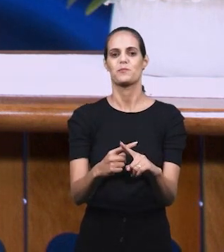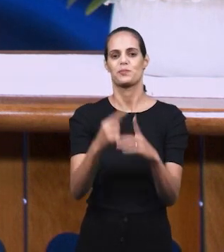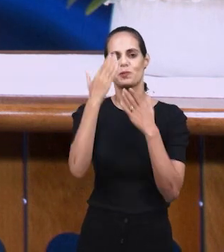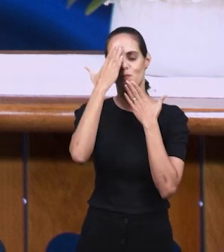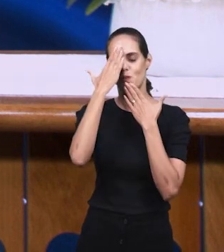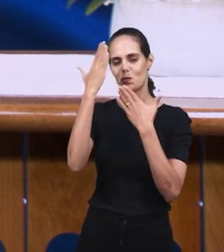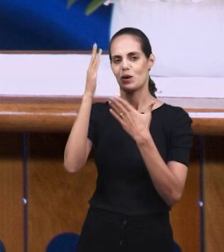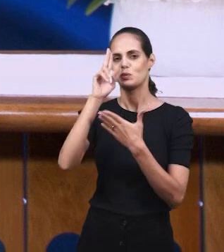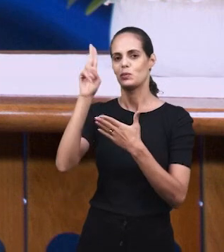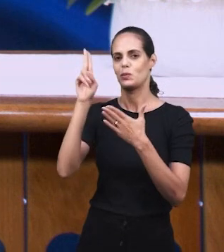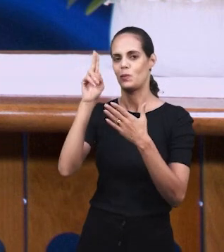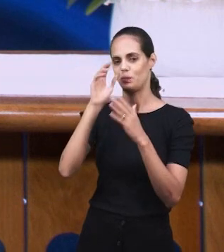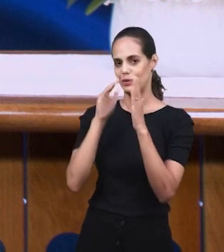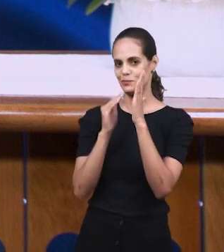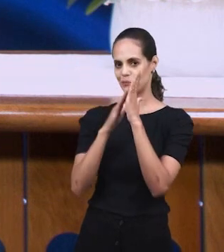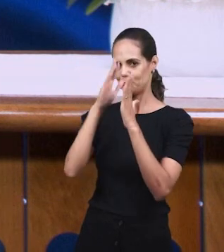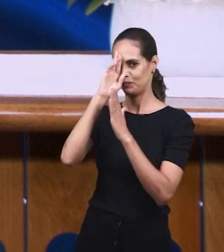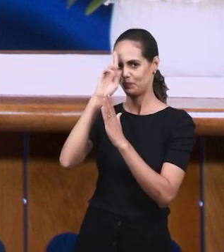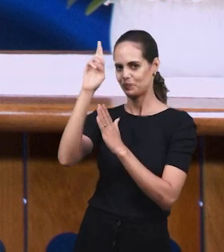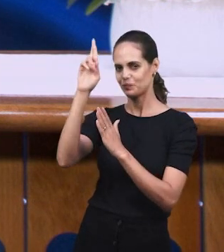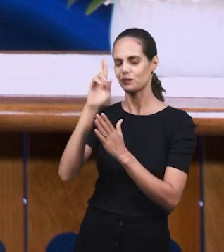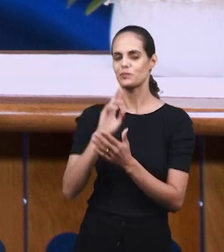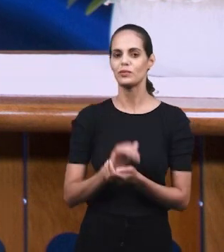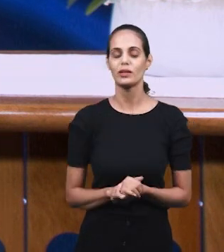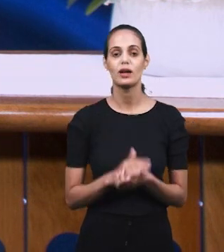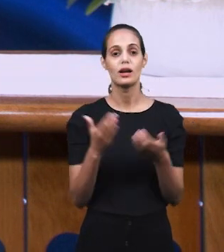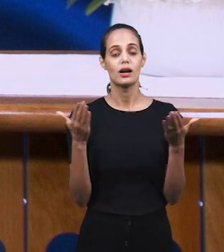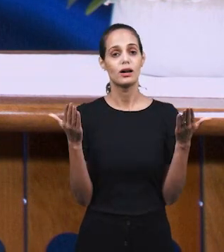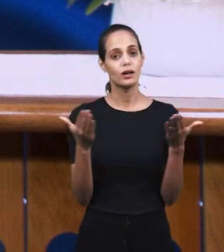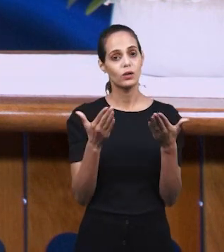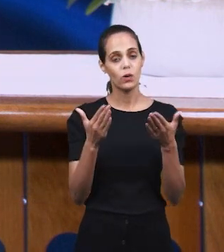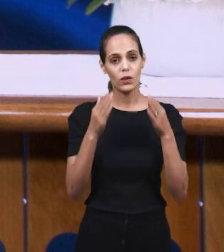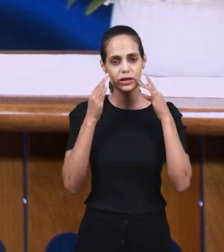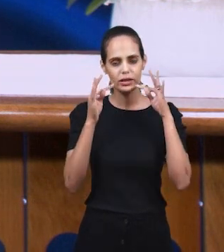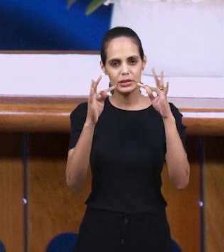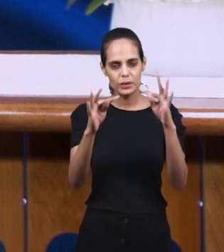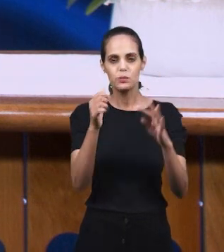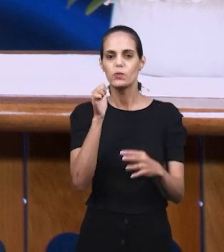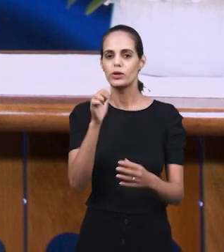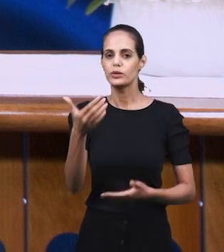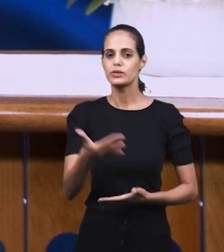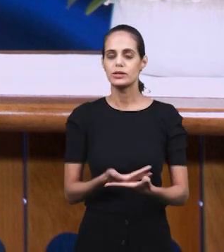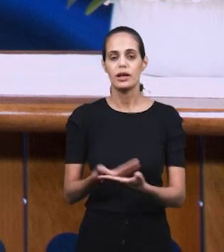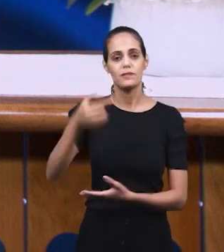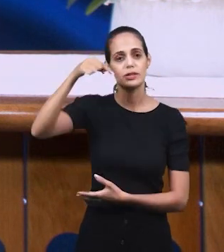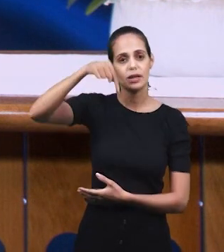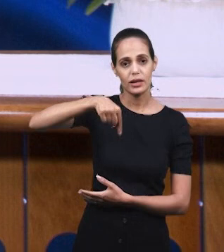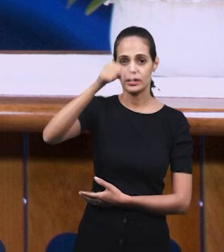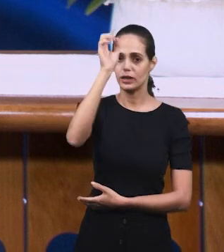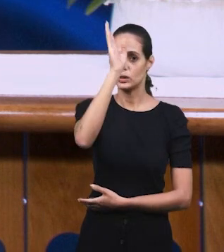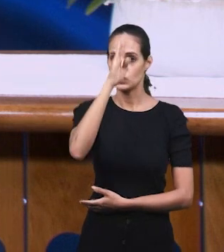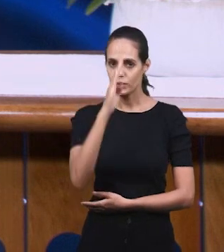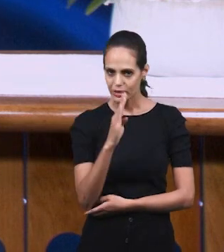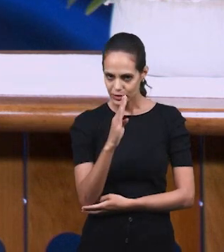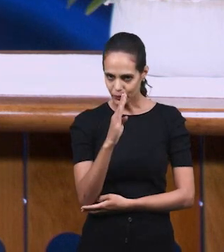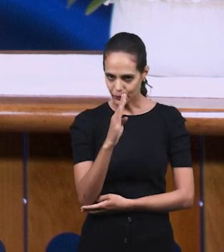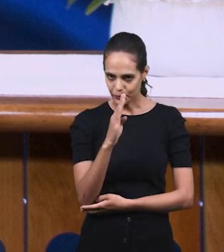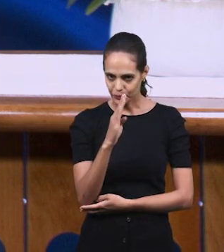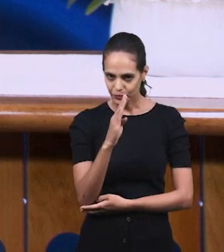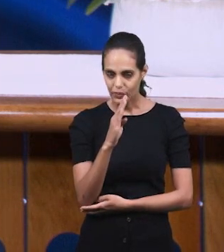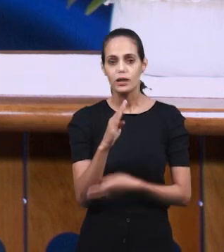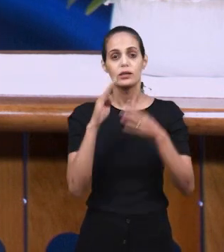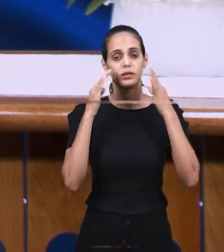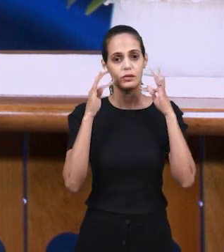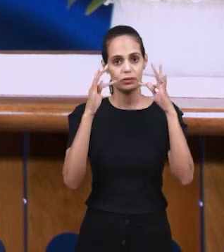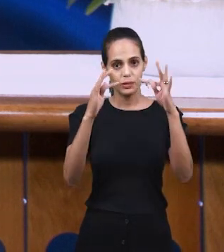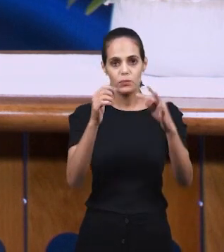прославлено имя нашего Господа. А теперь мы передадим вам некоторые свидетельства наших сестер здесь, в Бразилии. И среди этих